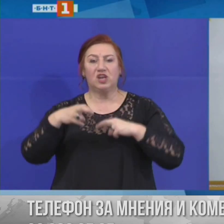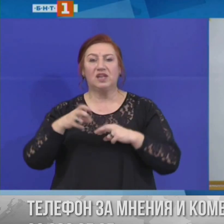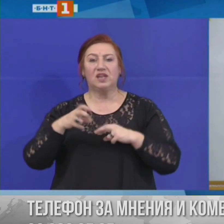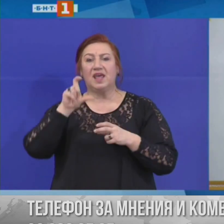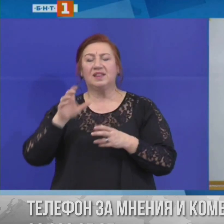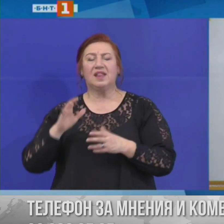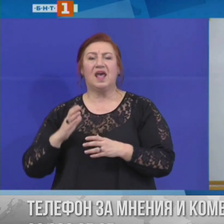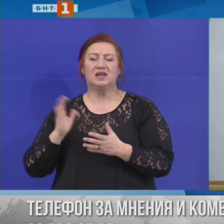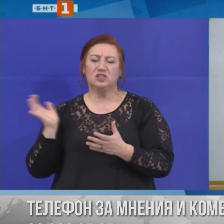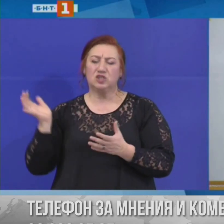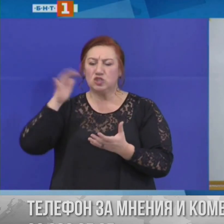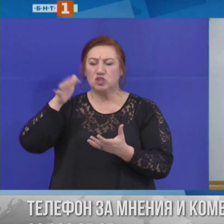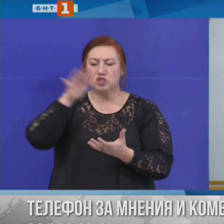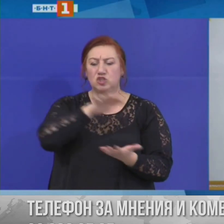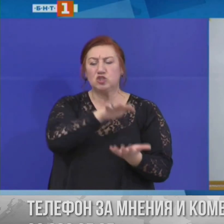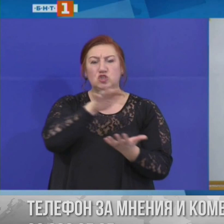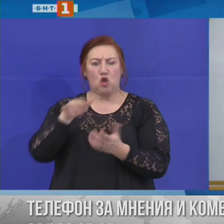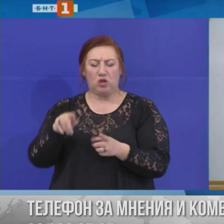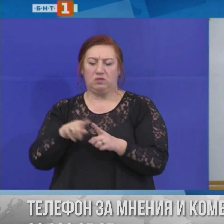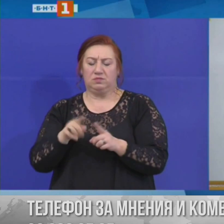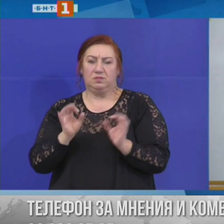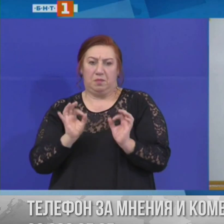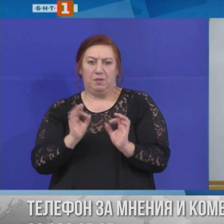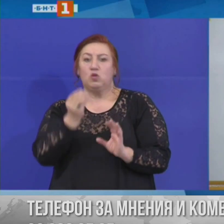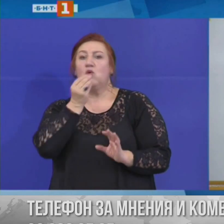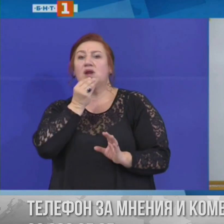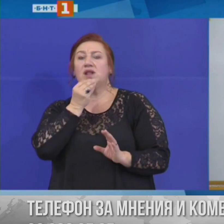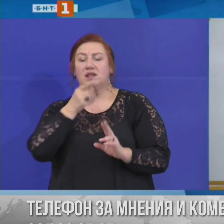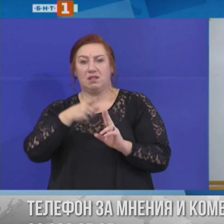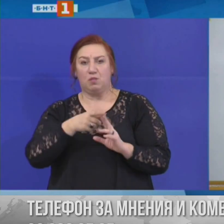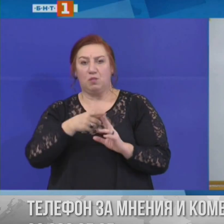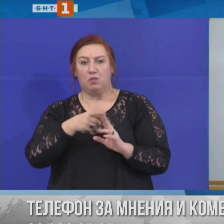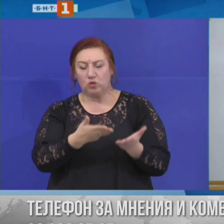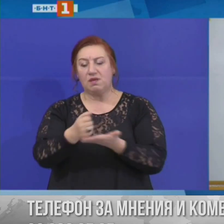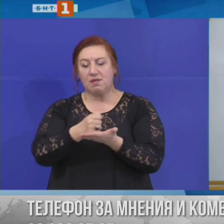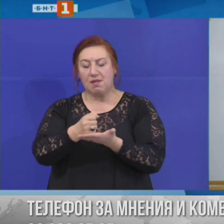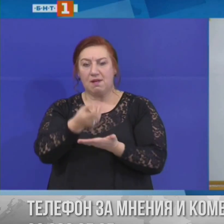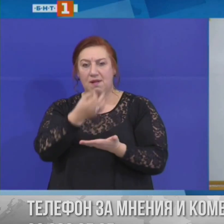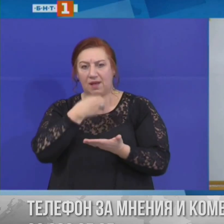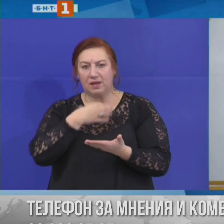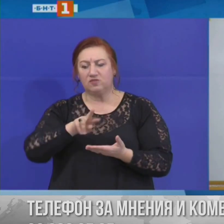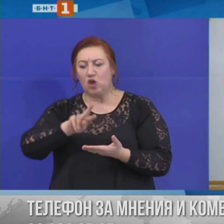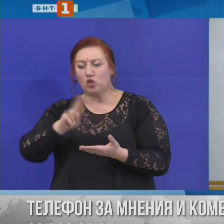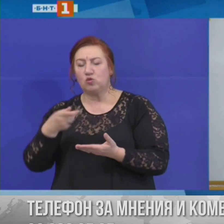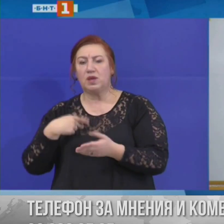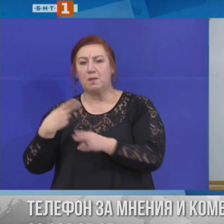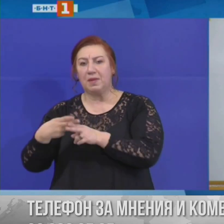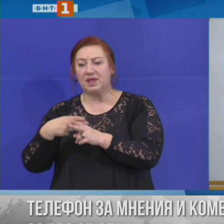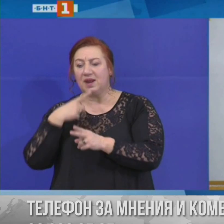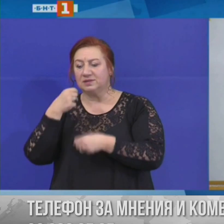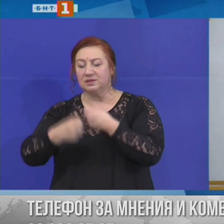освен жизненно важни стоки, като хранителни продукти, като лекарства и като други неща, компоненти за производство